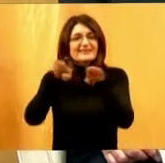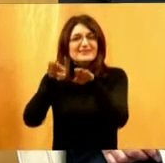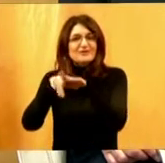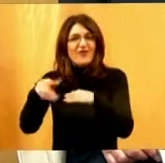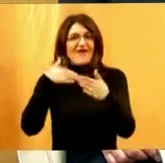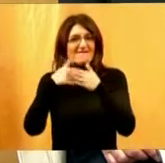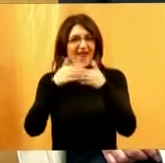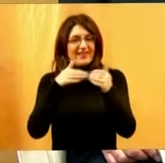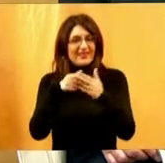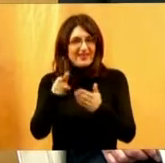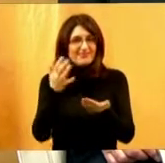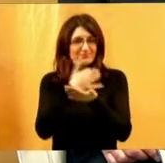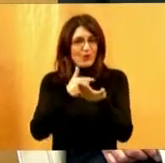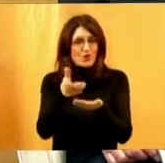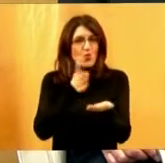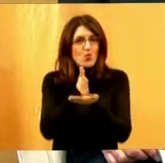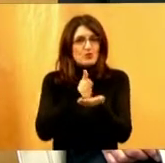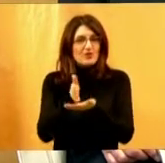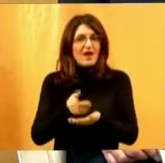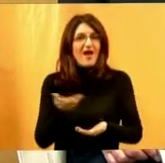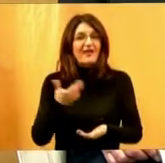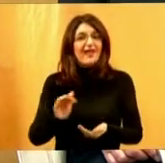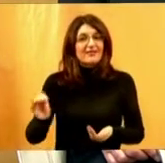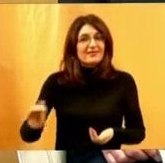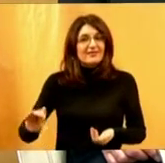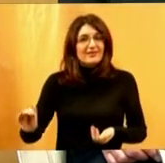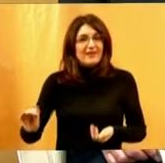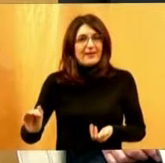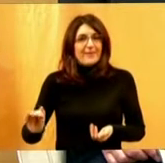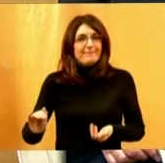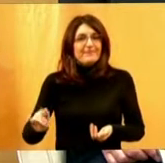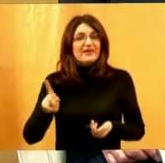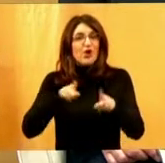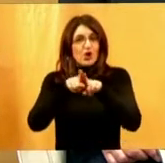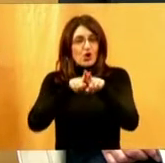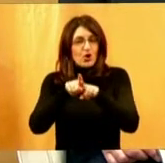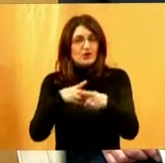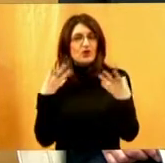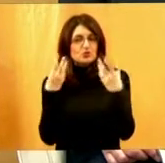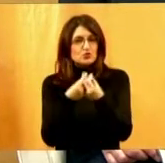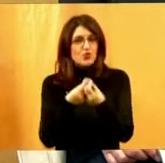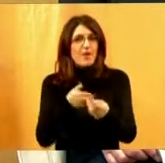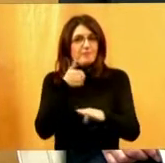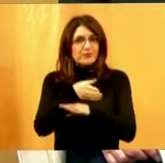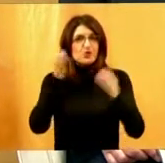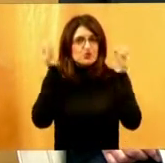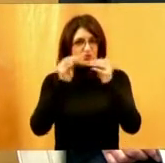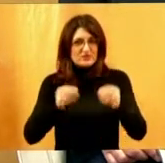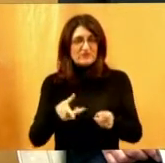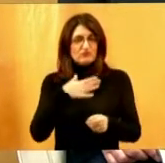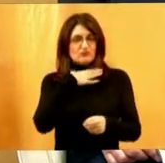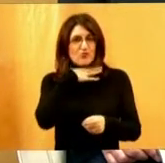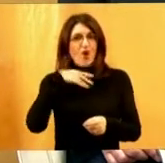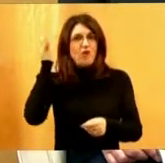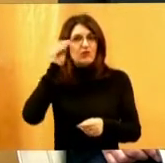kvalitete usluga tih. Kada se djeca nađu i roditelji zajedno s njima u sustavu obrazovanja,